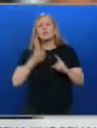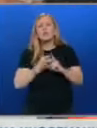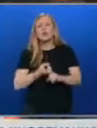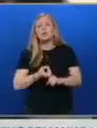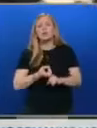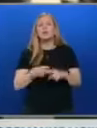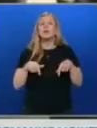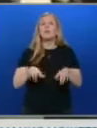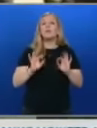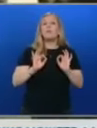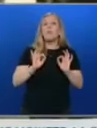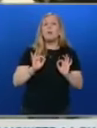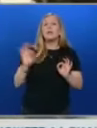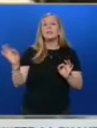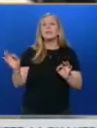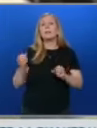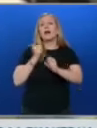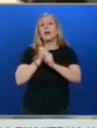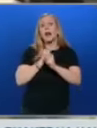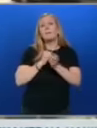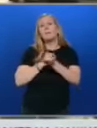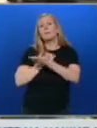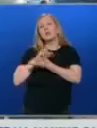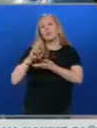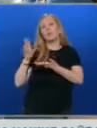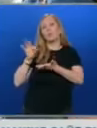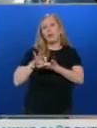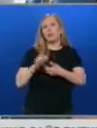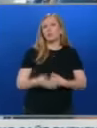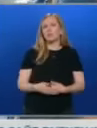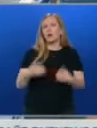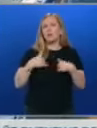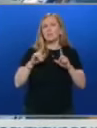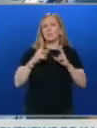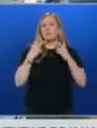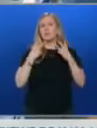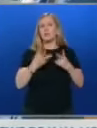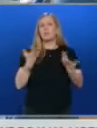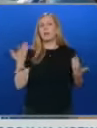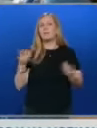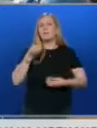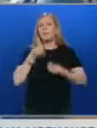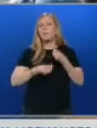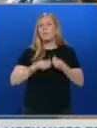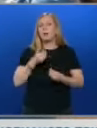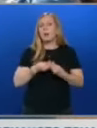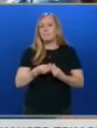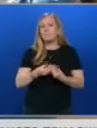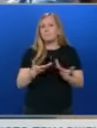Господин Костов в момента е служебно ангажиран на друго място Аз не виждам някакъв проблем